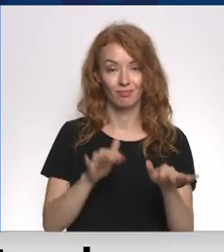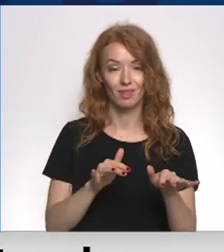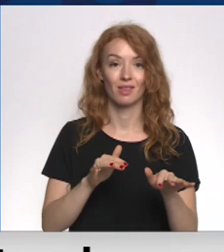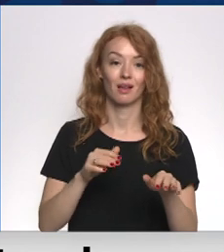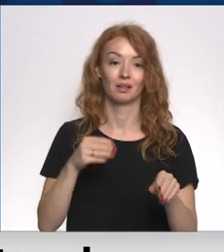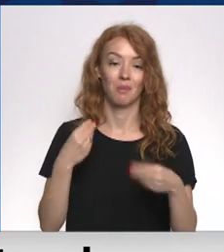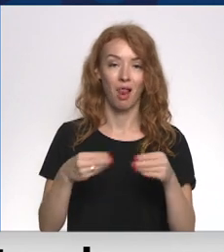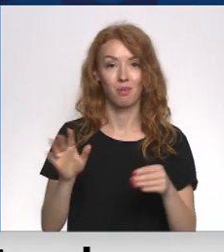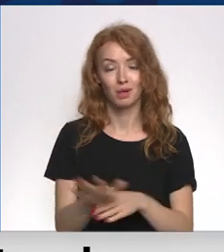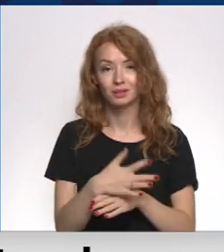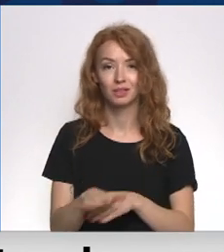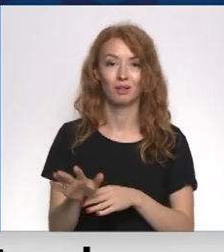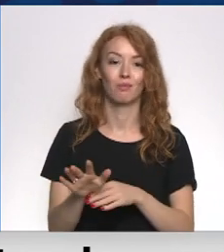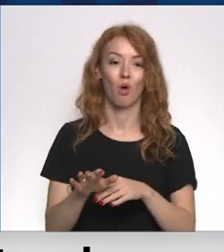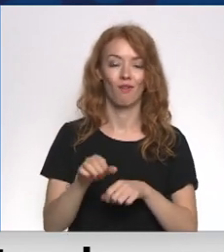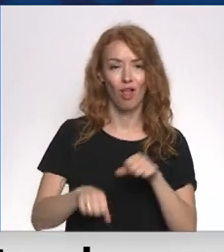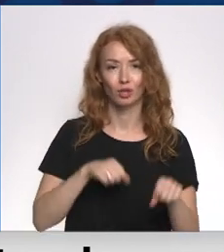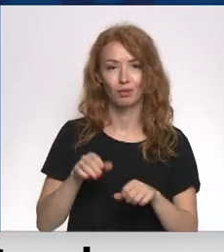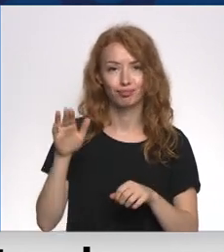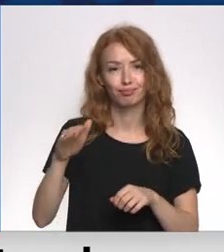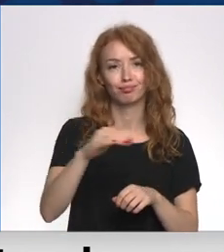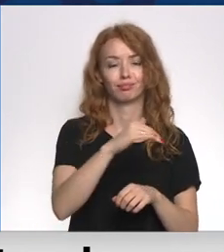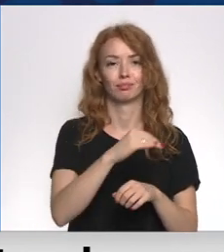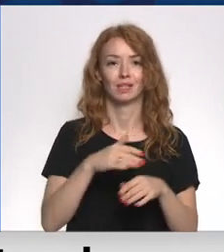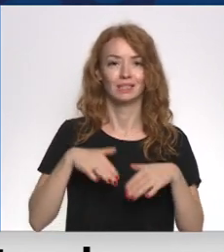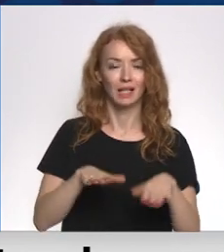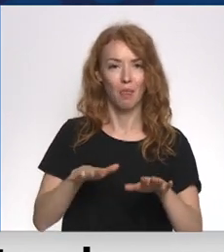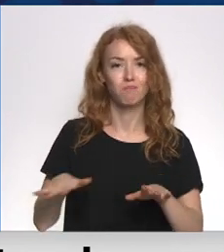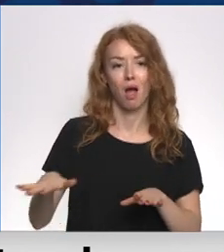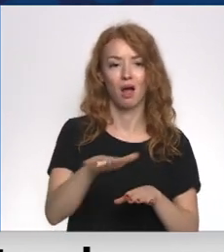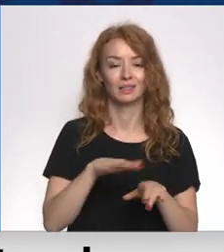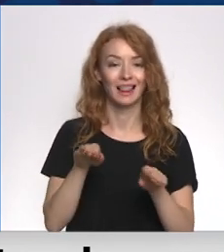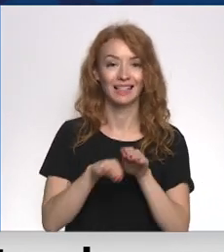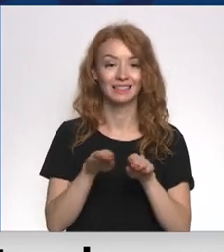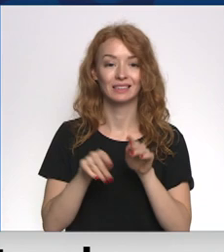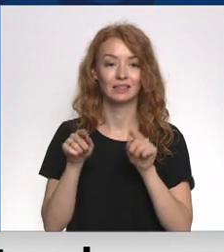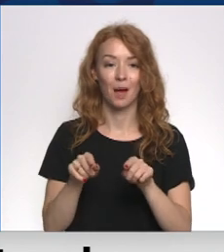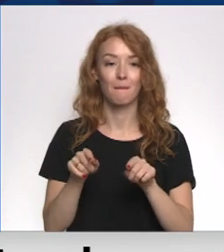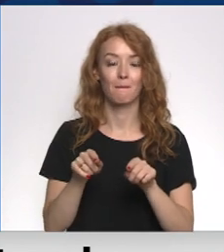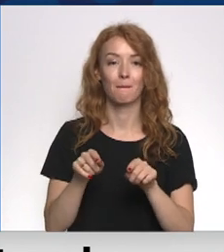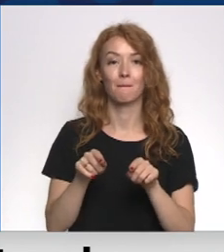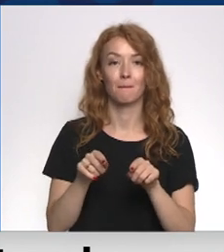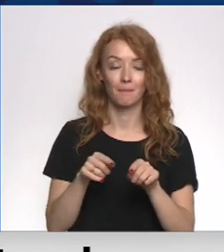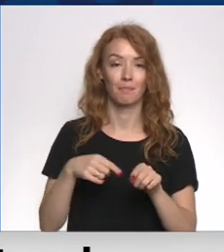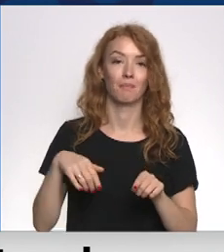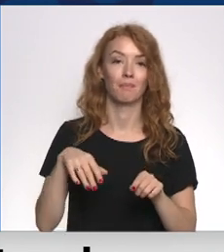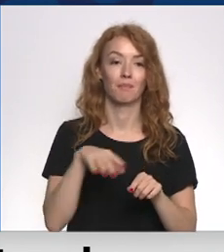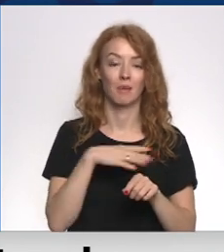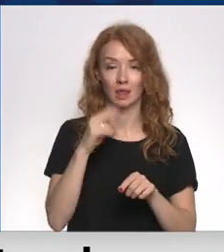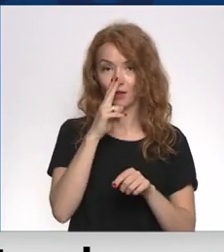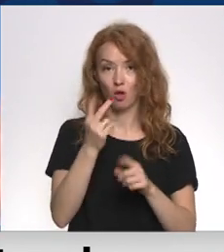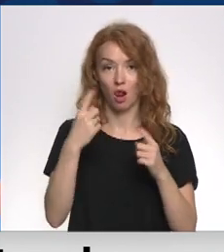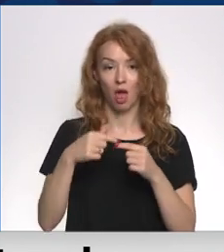basketbolu, braukt ar vilspēdiem, skaitparks, kaut kas līdzīgs tam. To, ko divnēdēļa laikā man jau arī